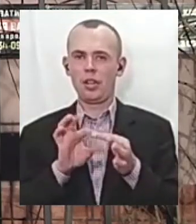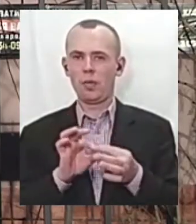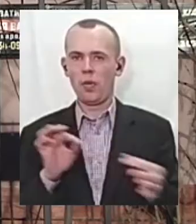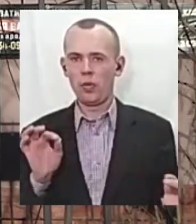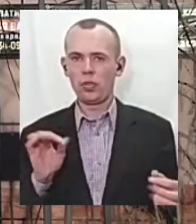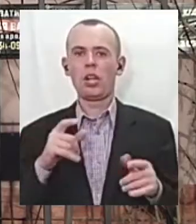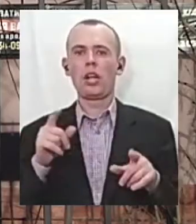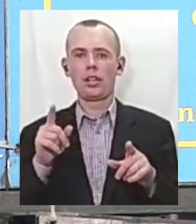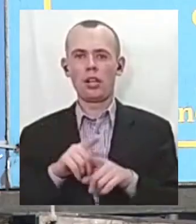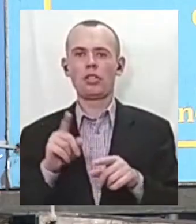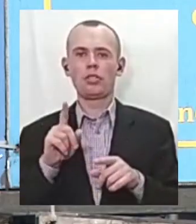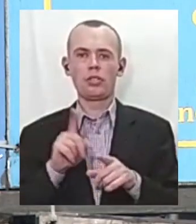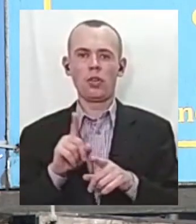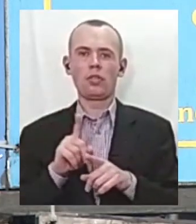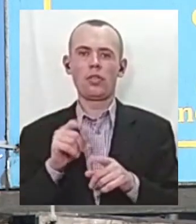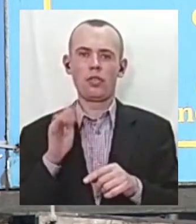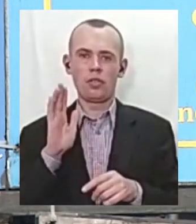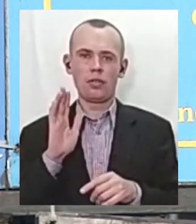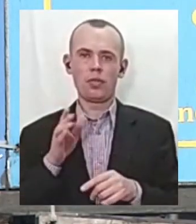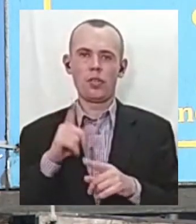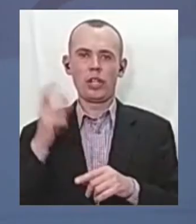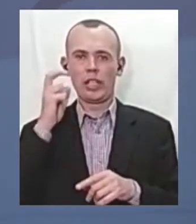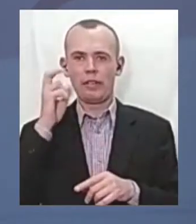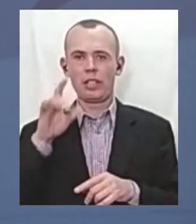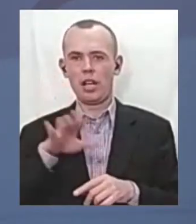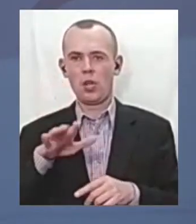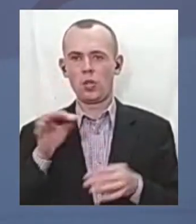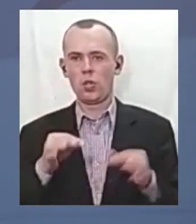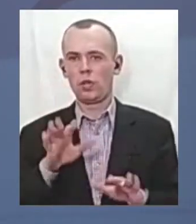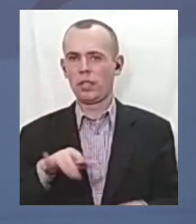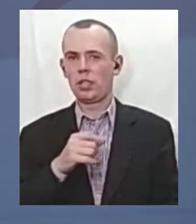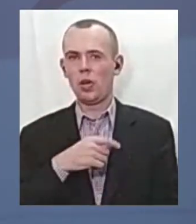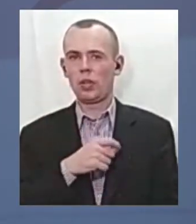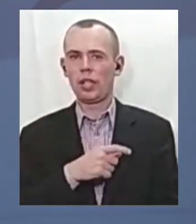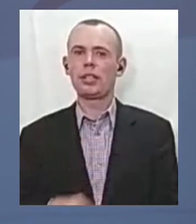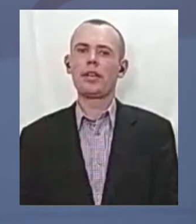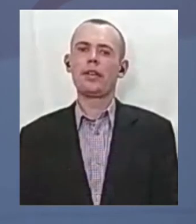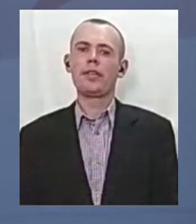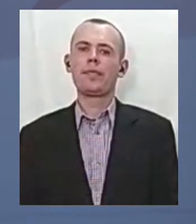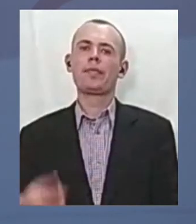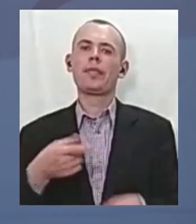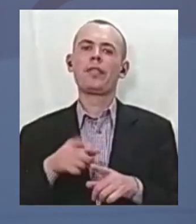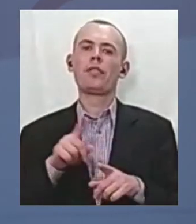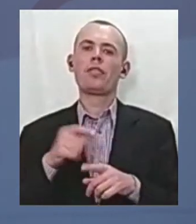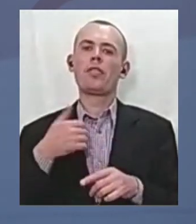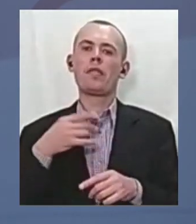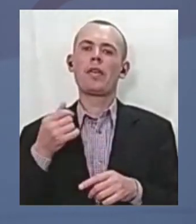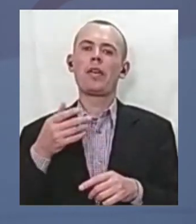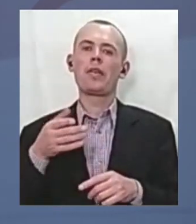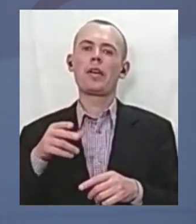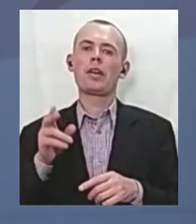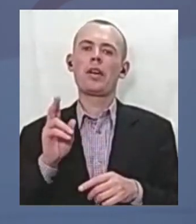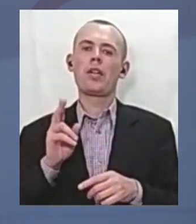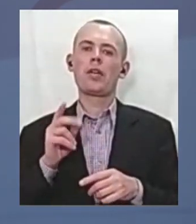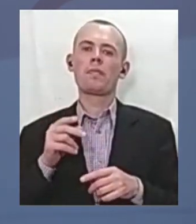Христина Шкрябіна, Сергій Кобилянський. Новини на Суспільному. Одеса. Наразі журналісти Суспільного намагаються отримати коментар від